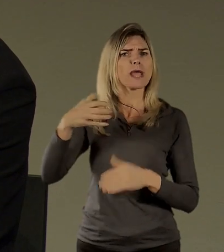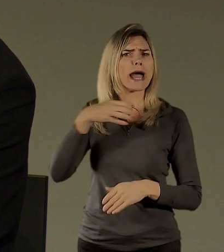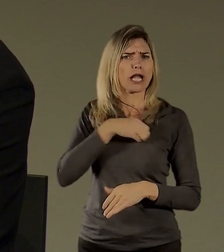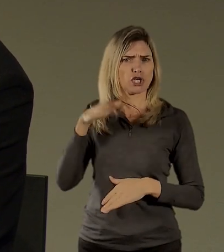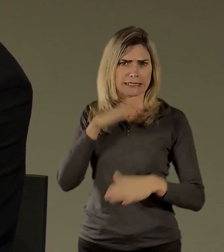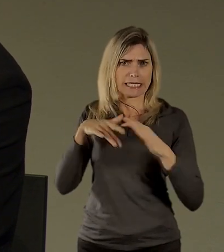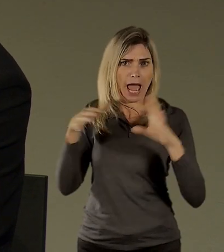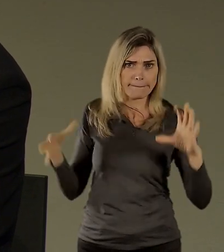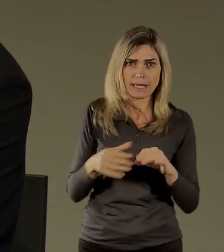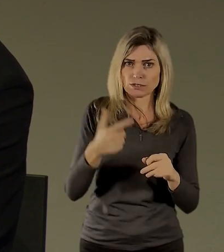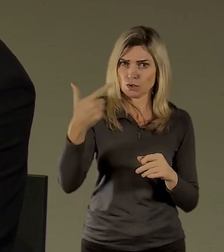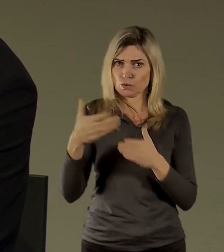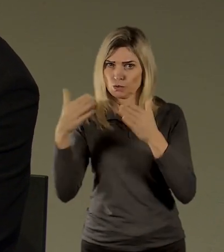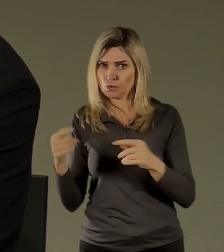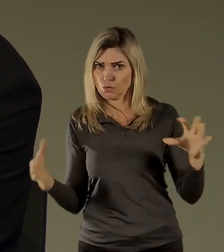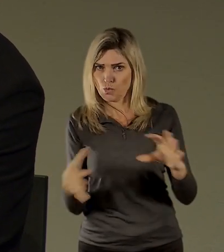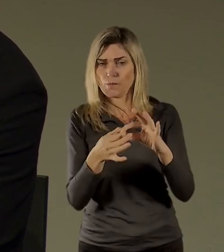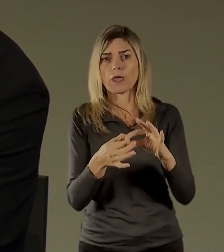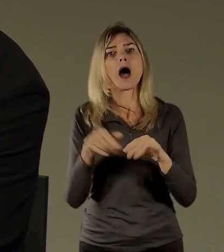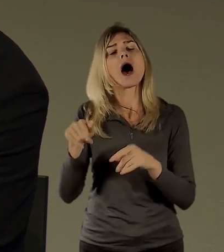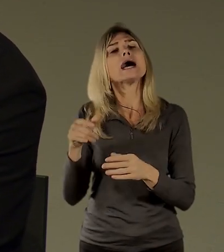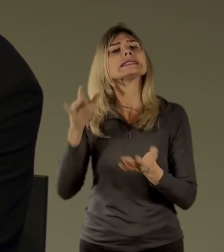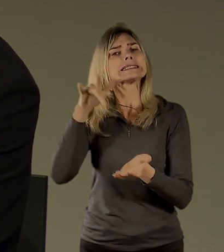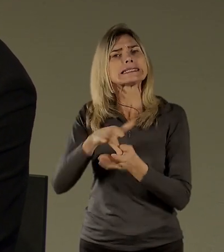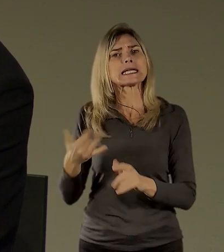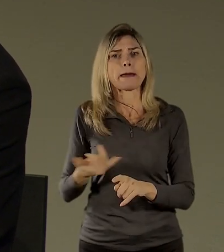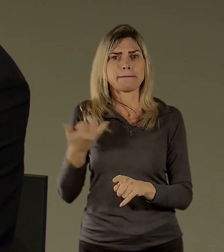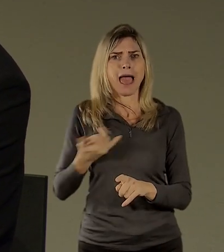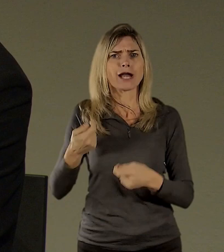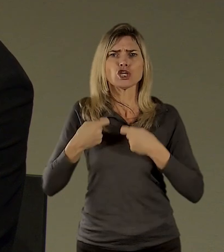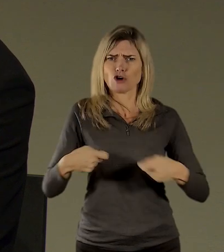čili sloužilo to k výchově mladých pánů.